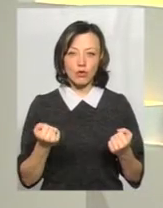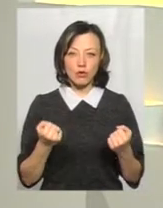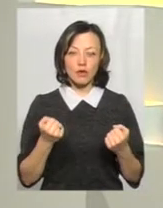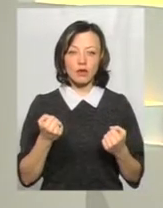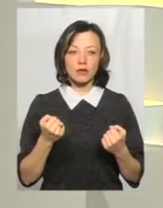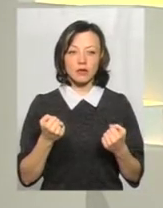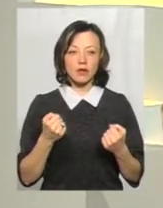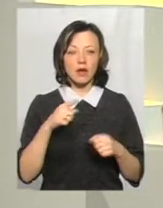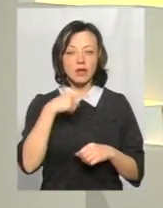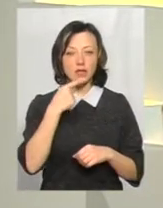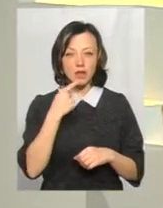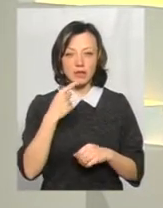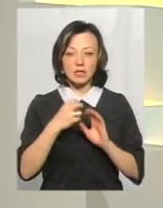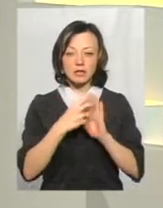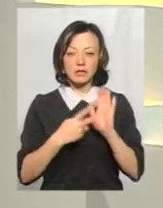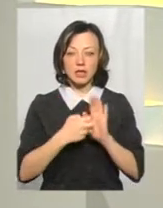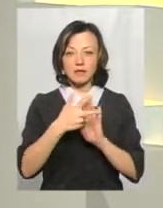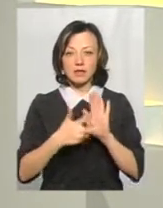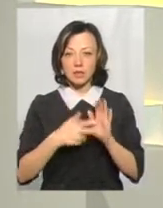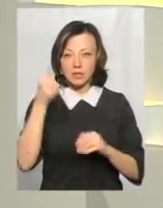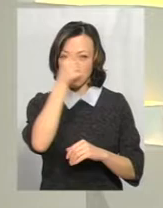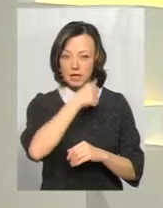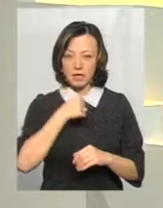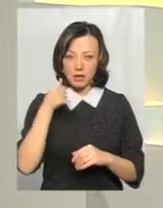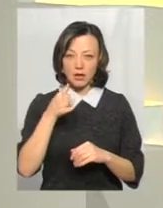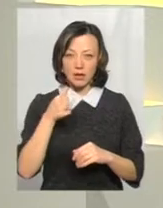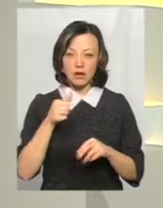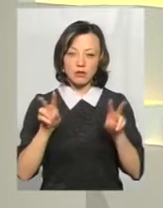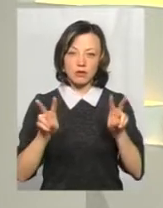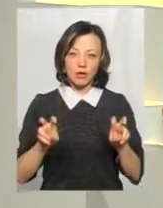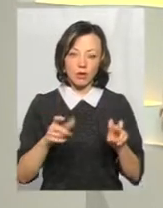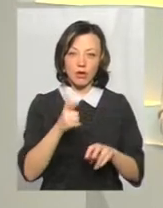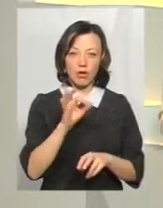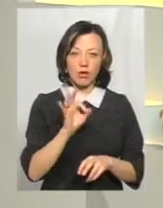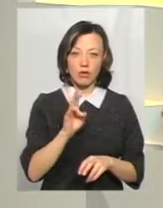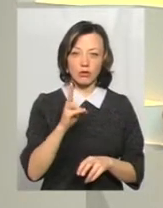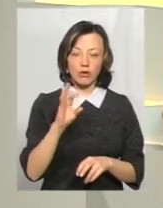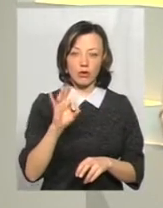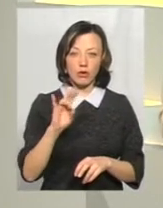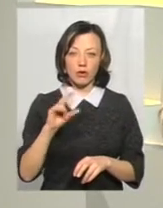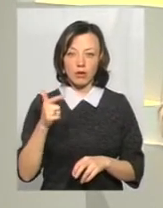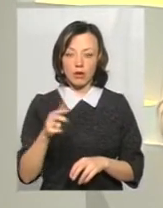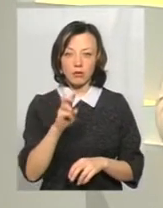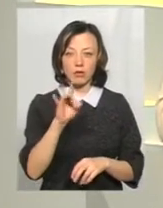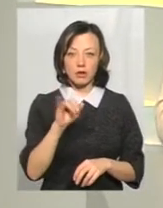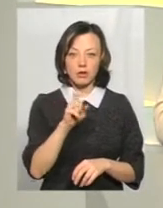прогнозували на 2017-2018 рік штами Гонконг, Брізбен,